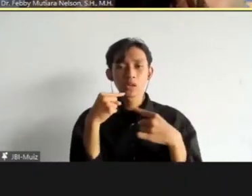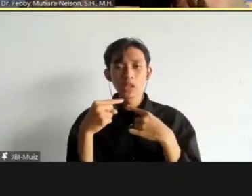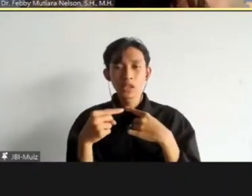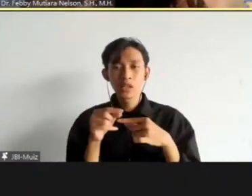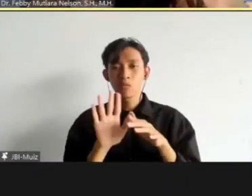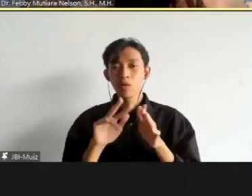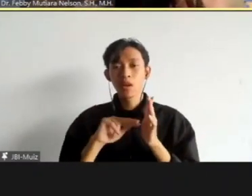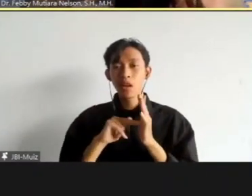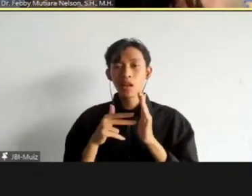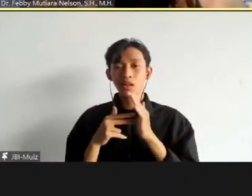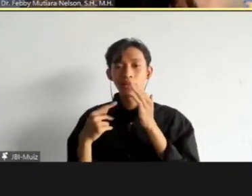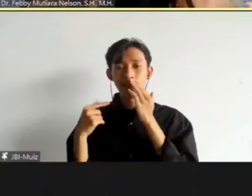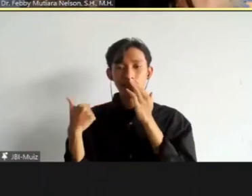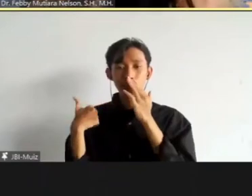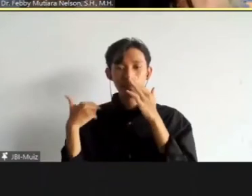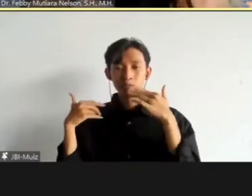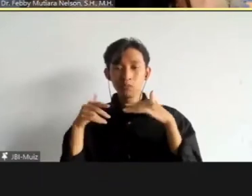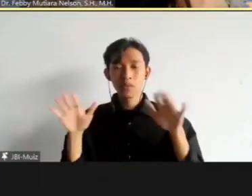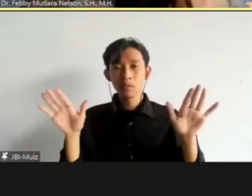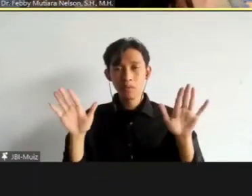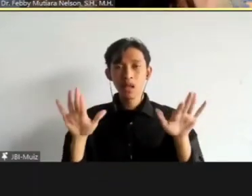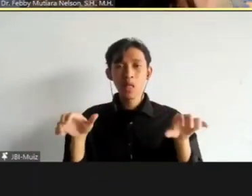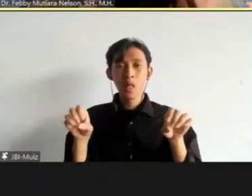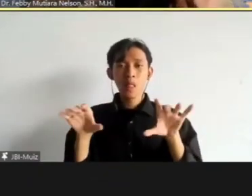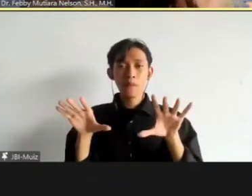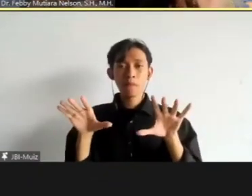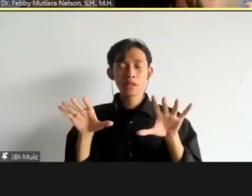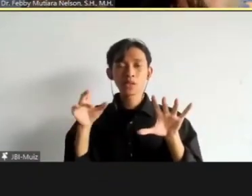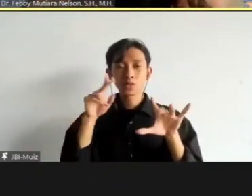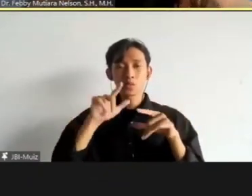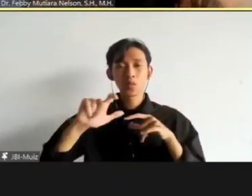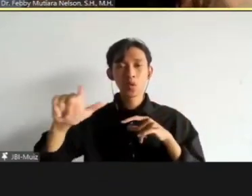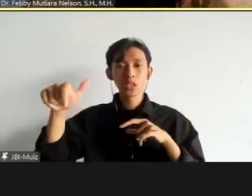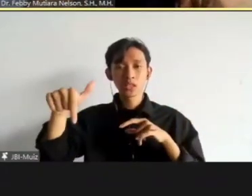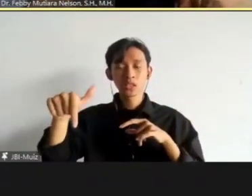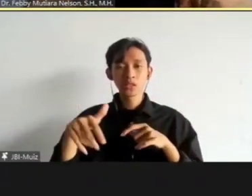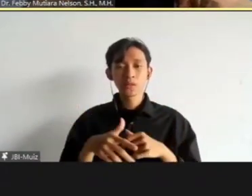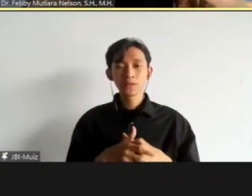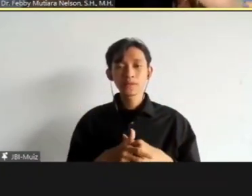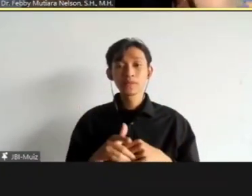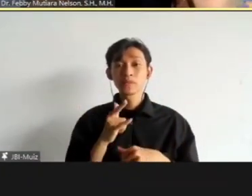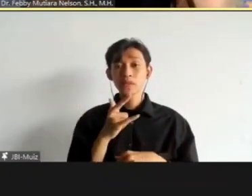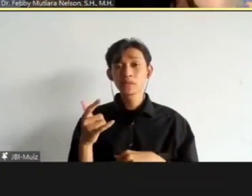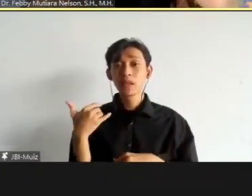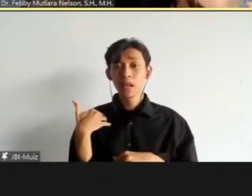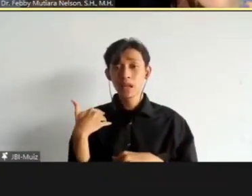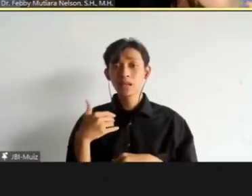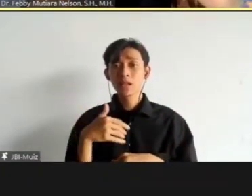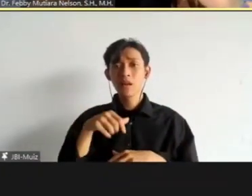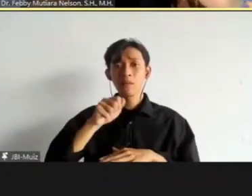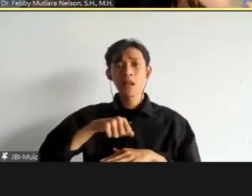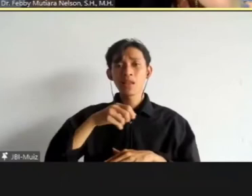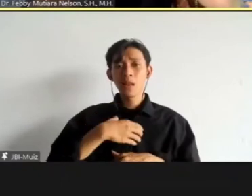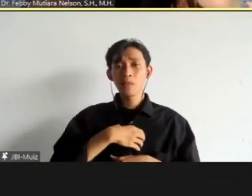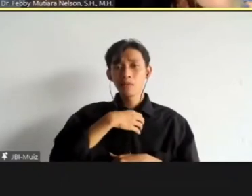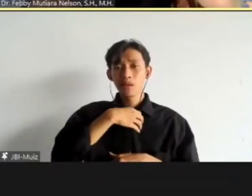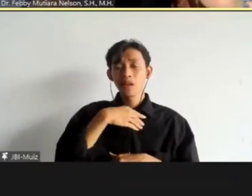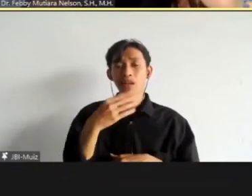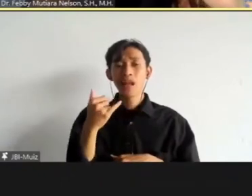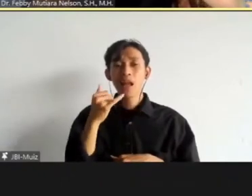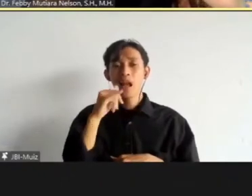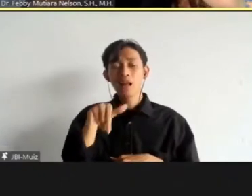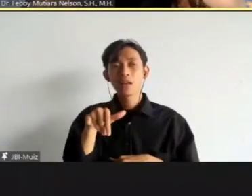berarti dia akan bisa bebas atau lepas di dalam proses ini. Tetap ada peran pengadilan di sini, kita lihat tadi ada judges